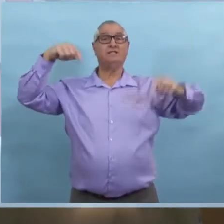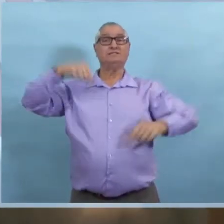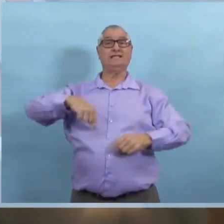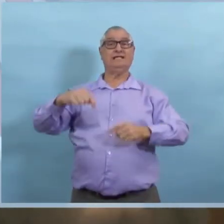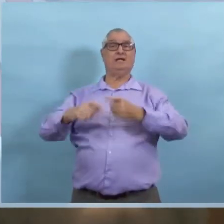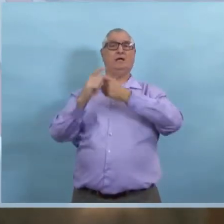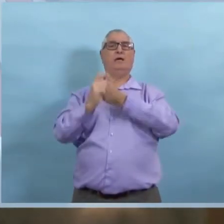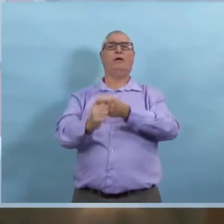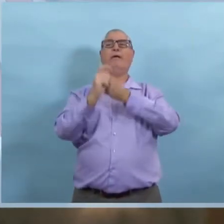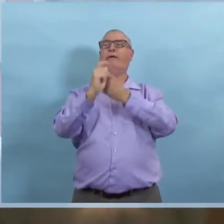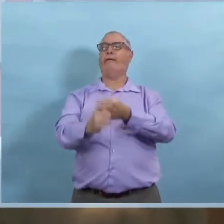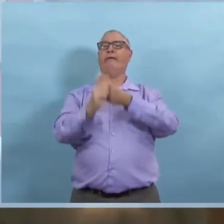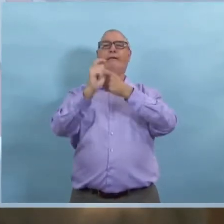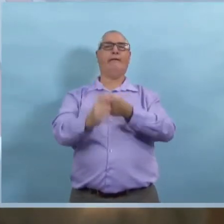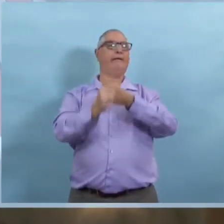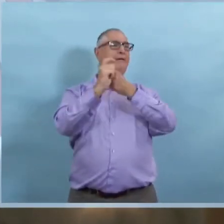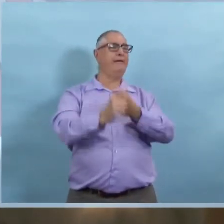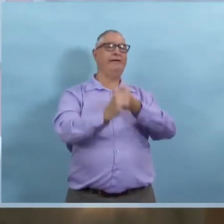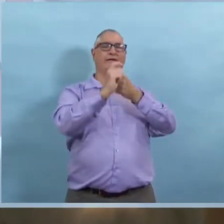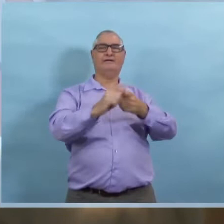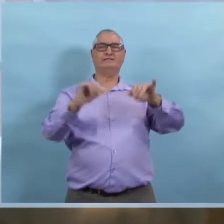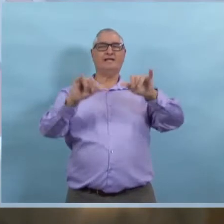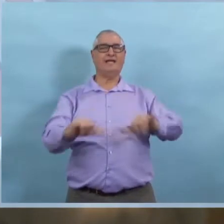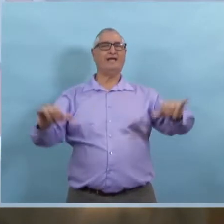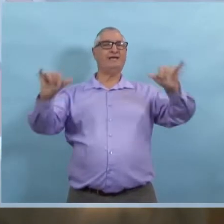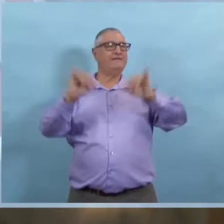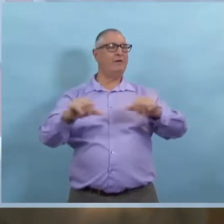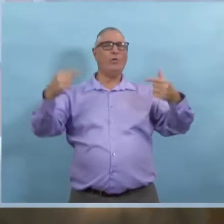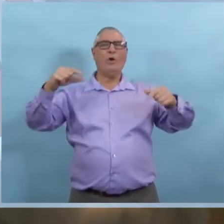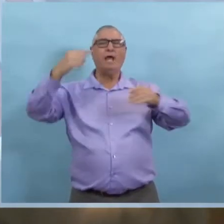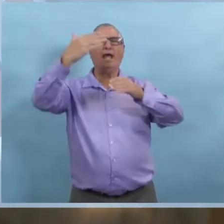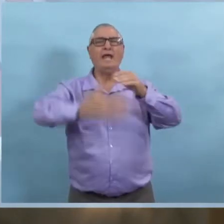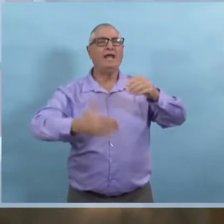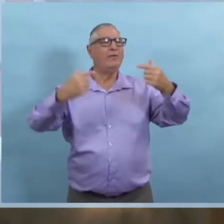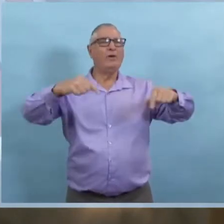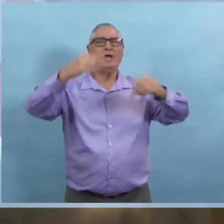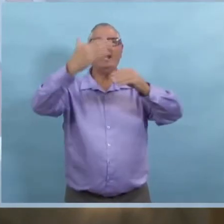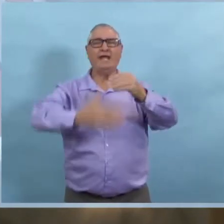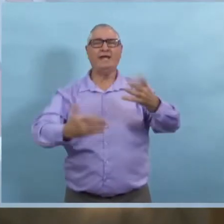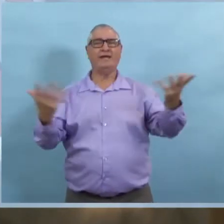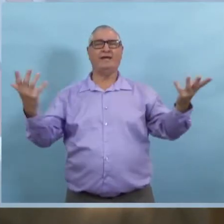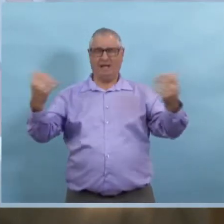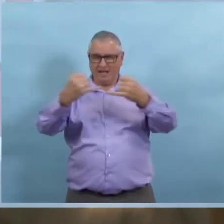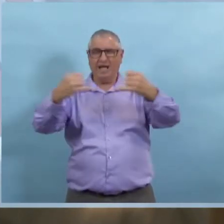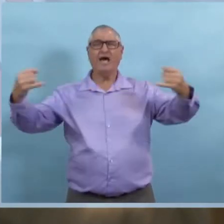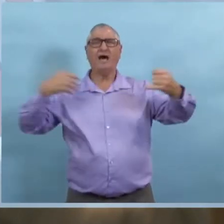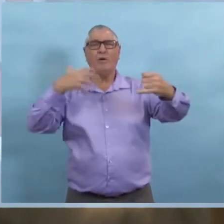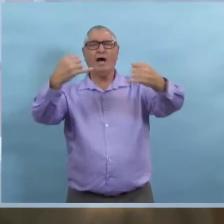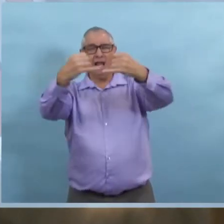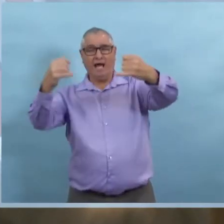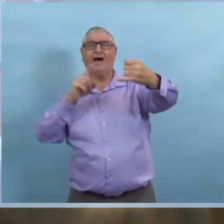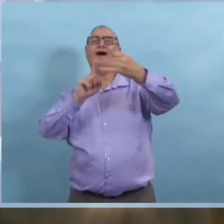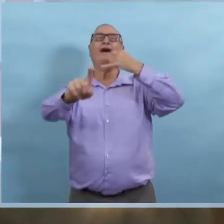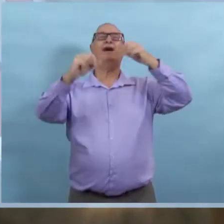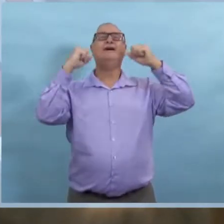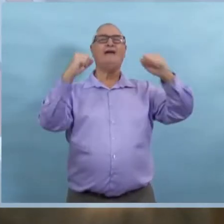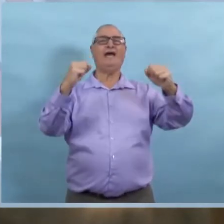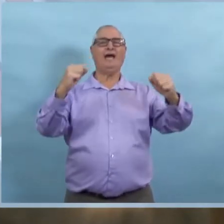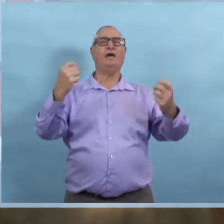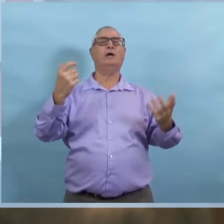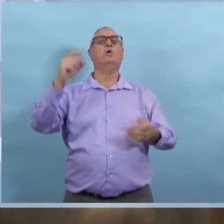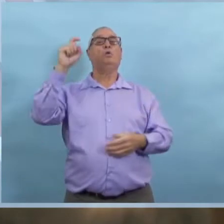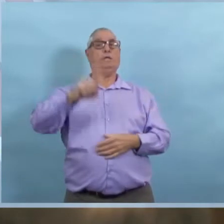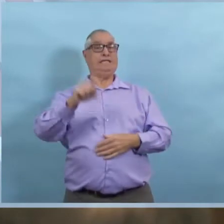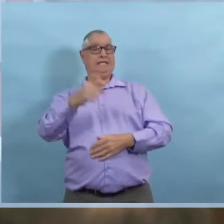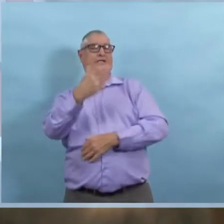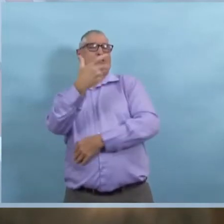Nous savons qu'il y a des bonnes nouvelles à l'horizon. On commence à entendre davantage d'explications cohérentes en ce qui concerne les vaccins